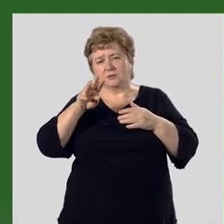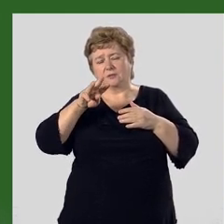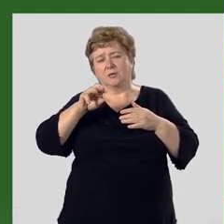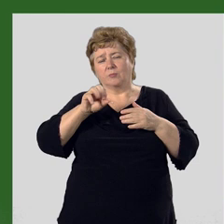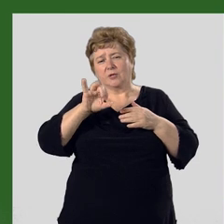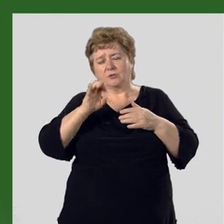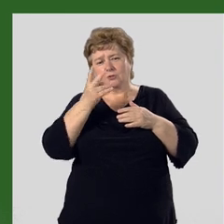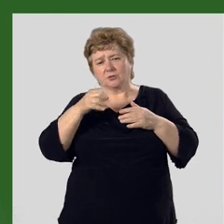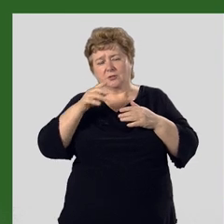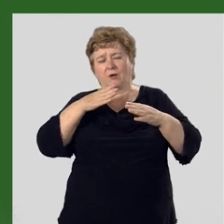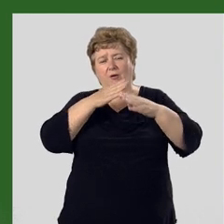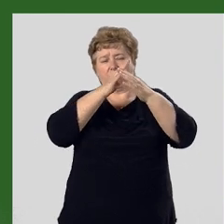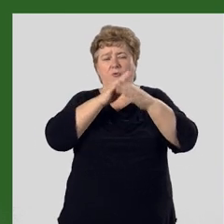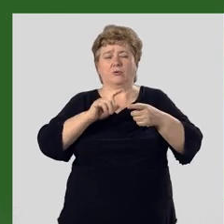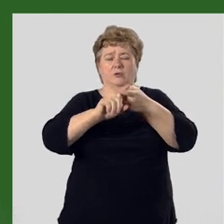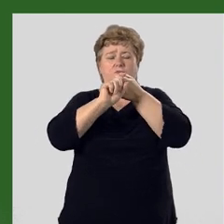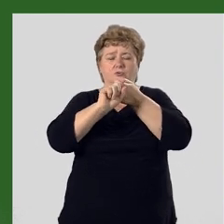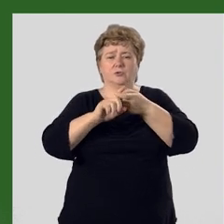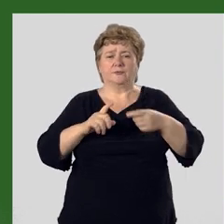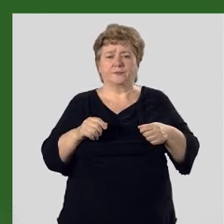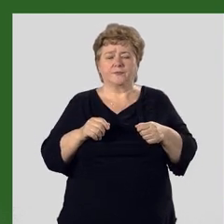Матчинский горные узлы.